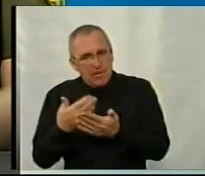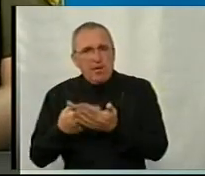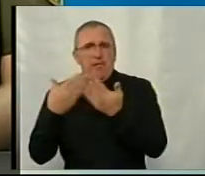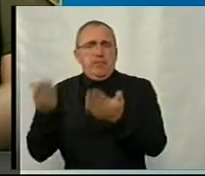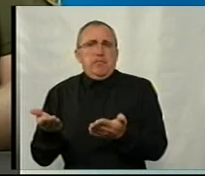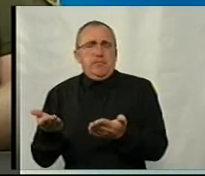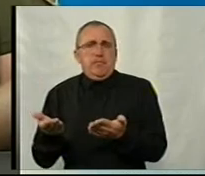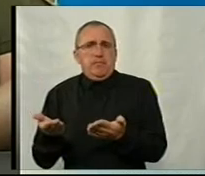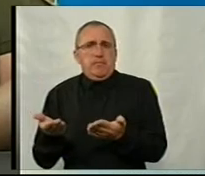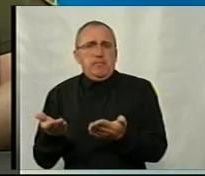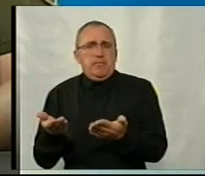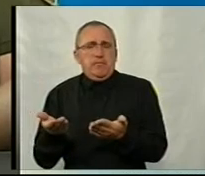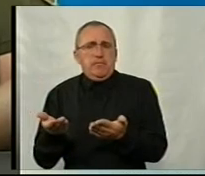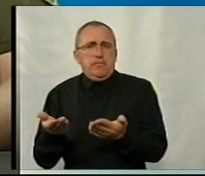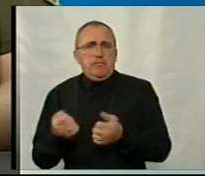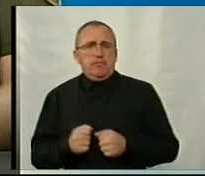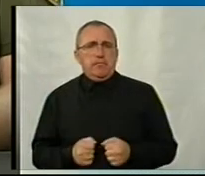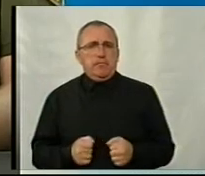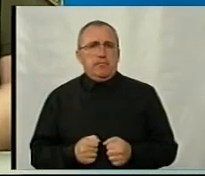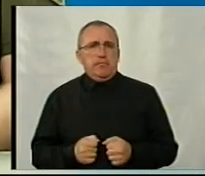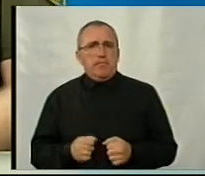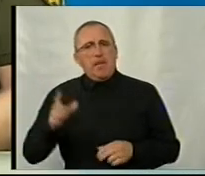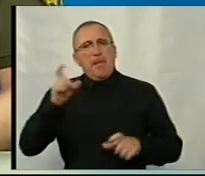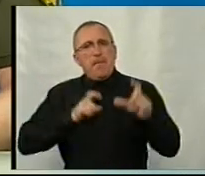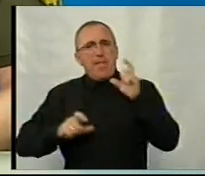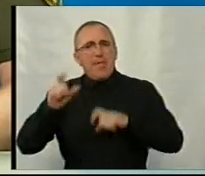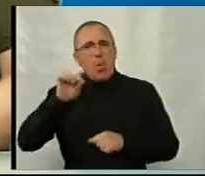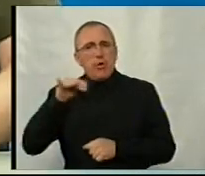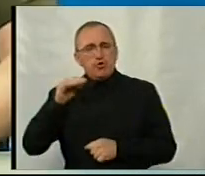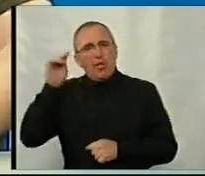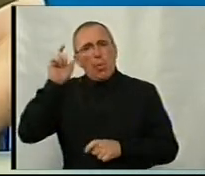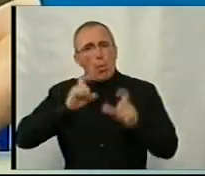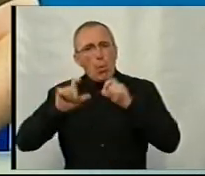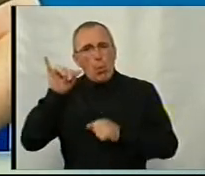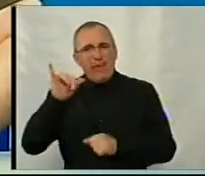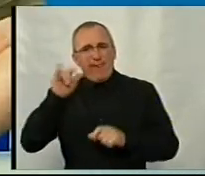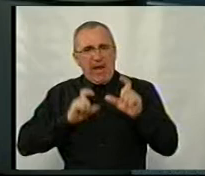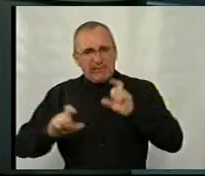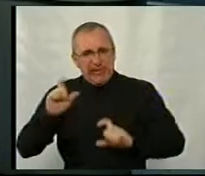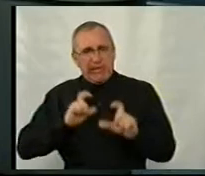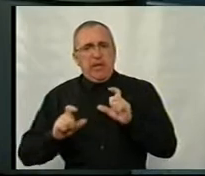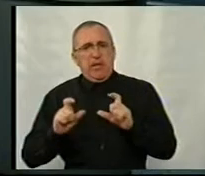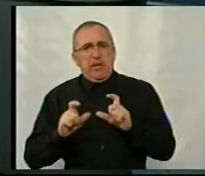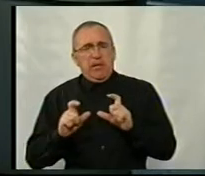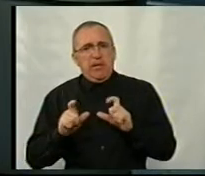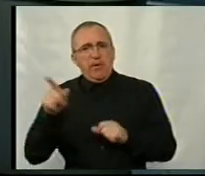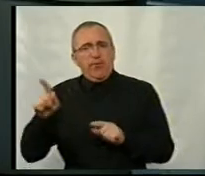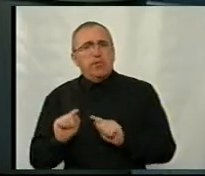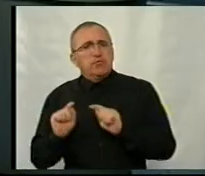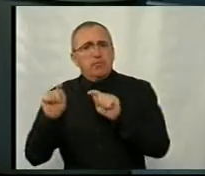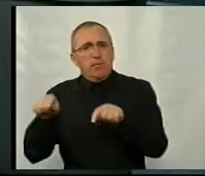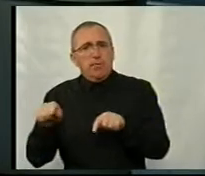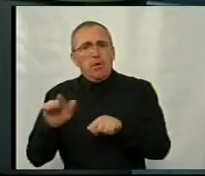педагогічний університет, наприклад. Він вступила